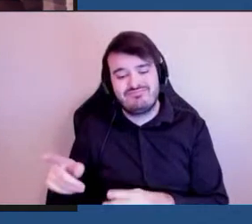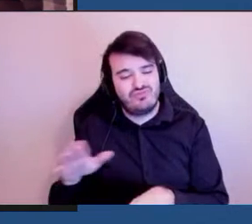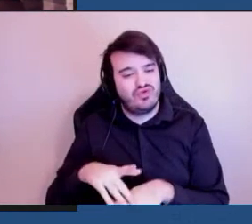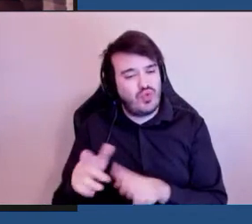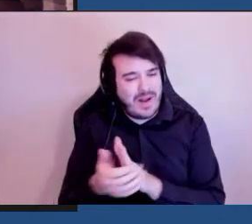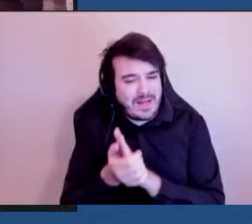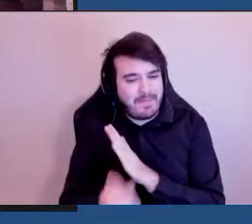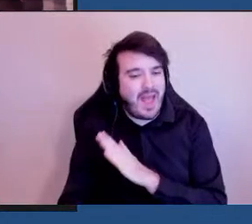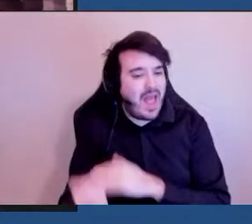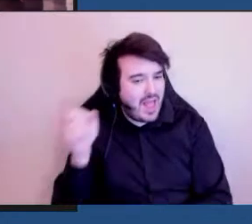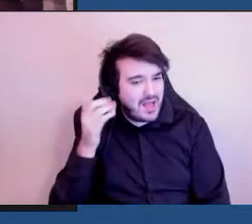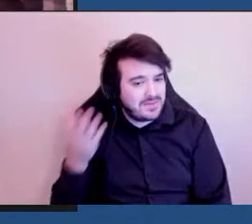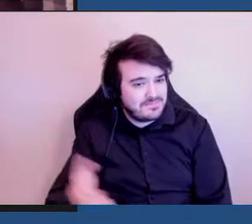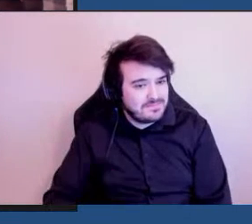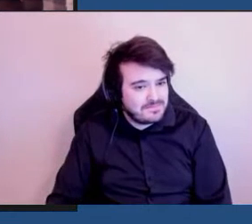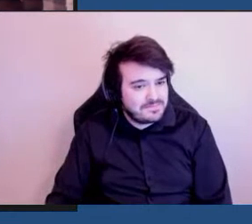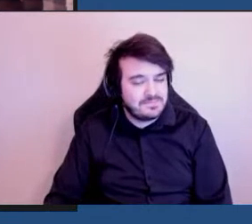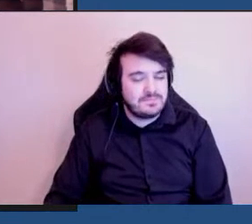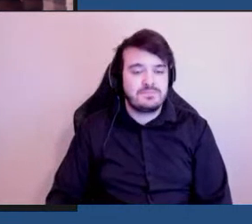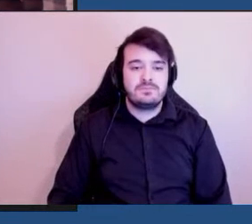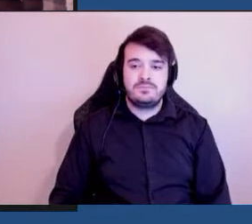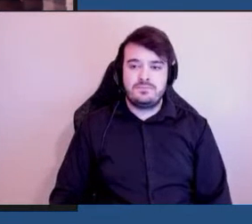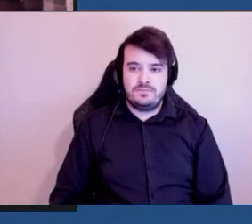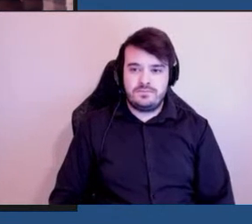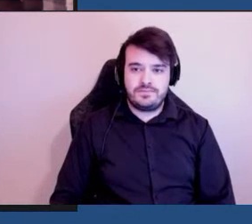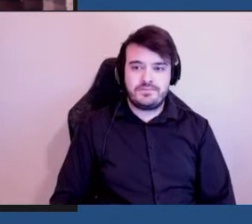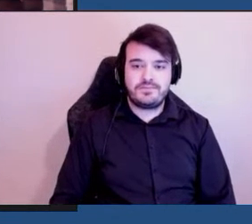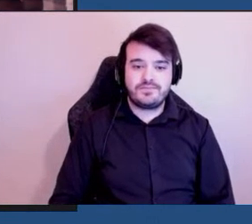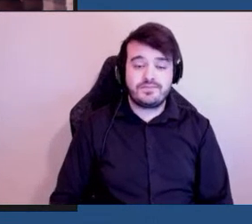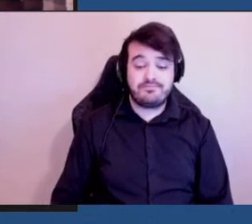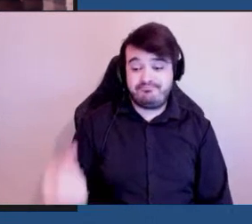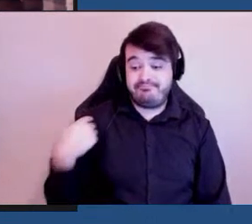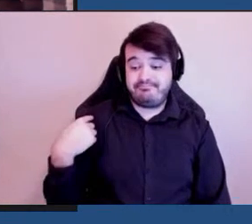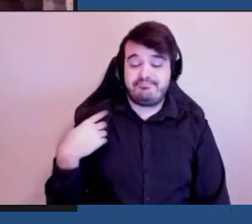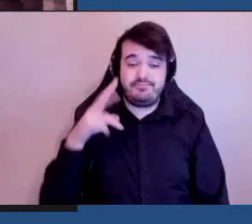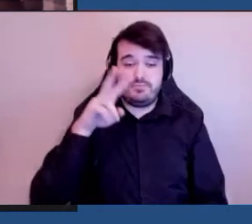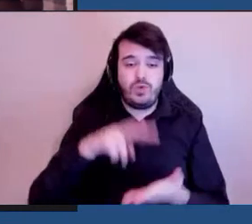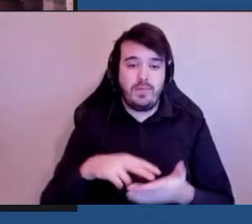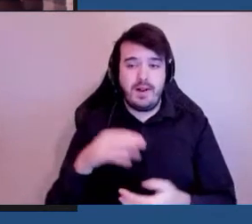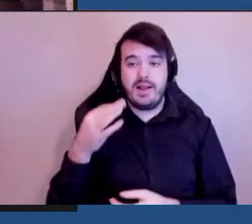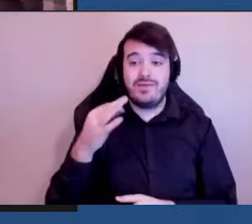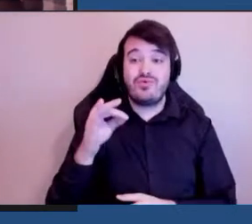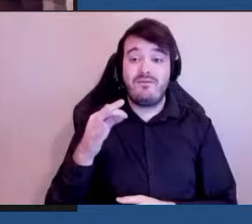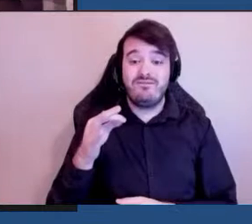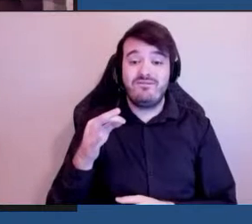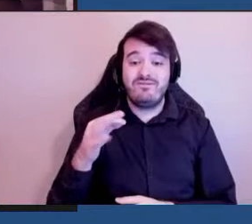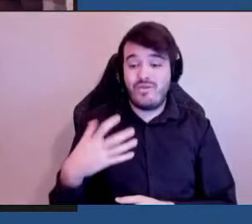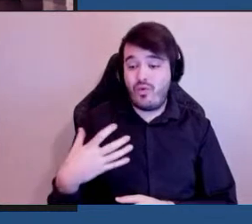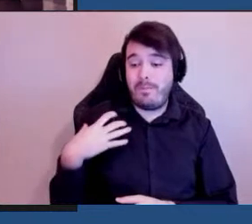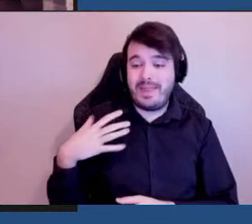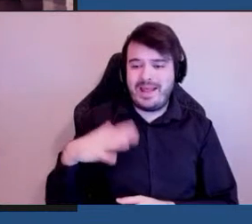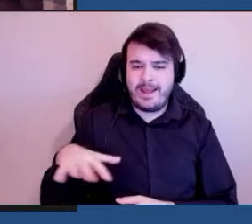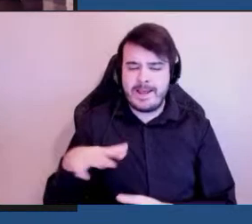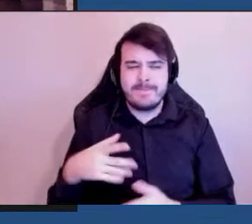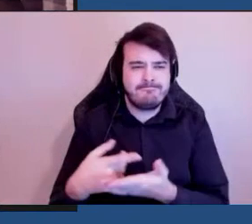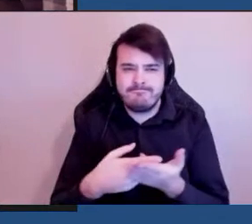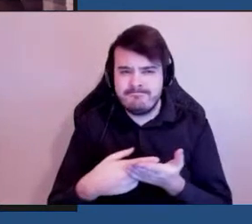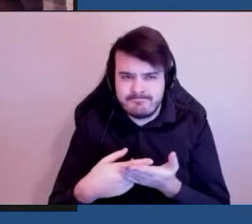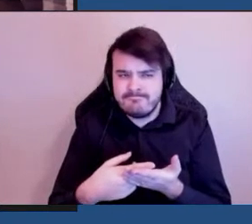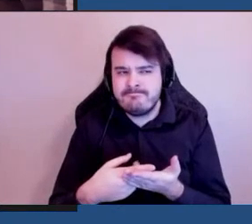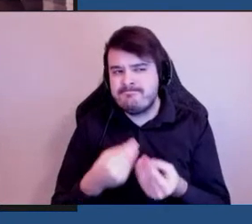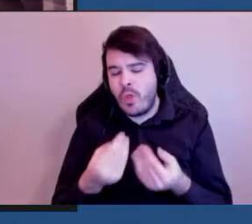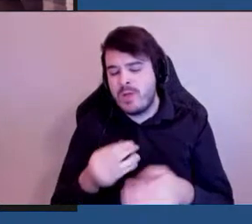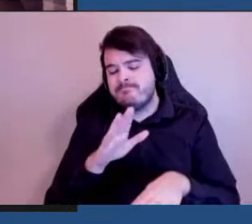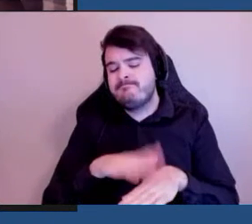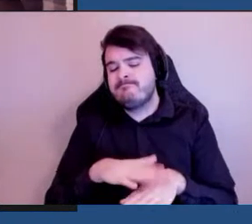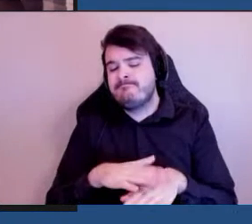En 2019, le comité a donc fourni des avis sur plus de 20